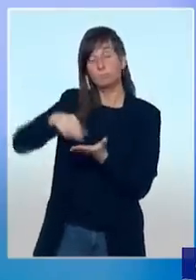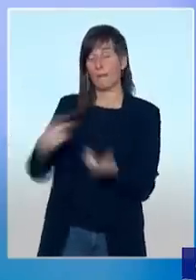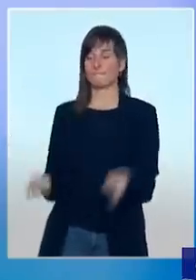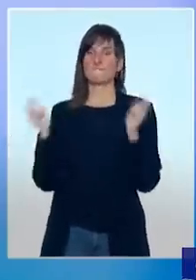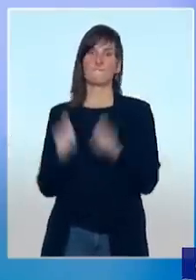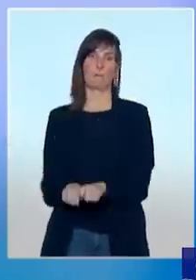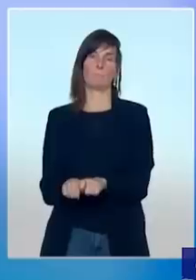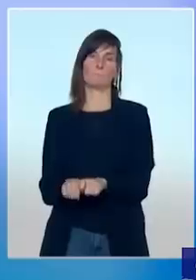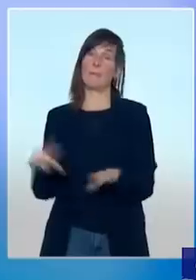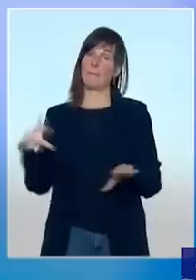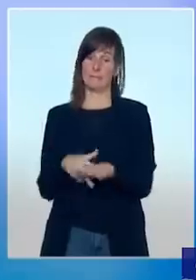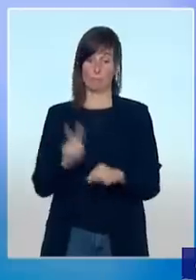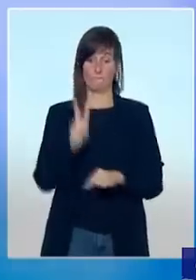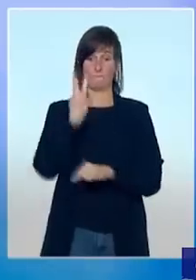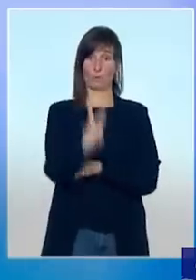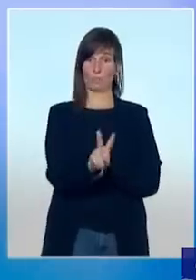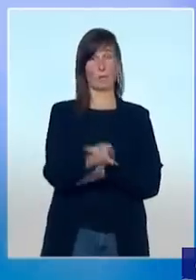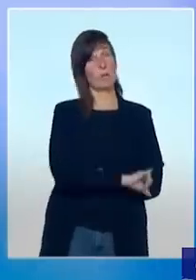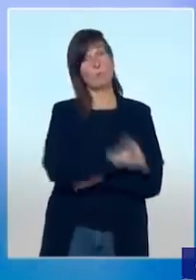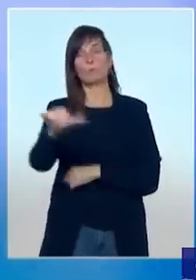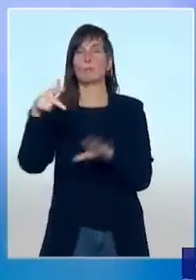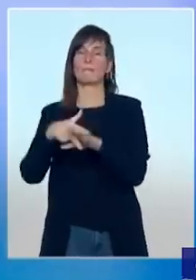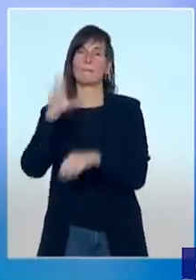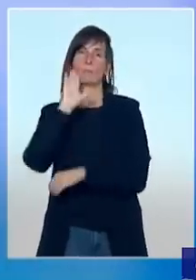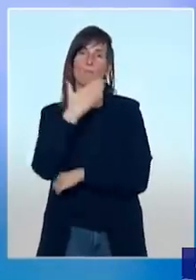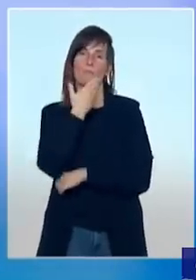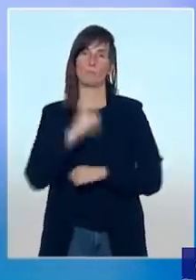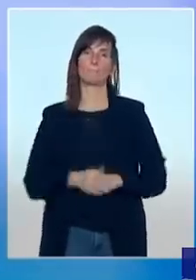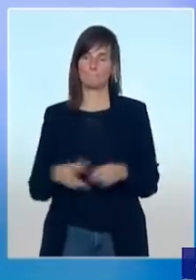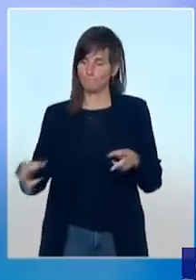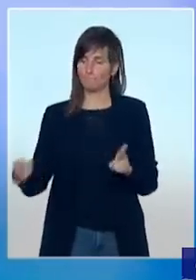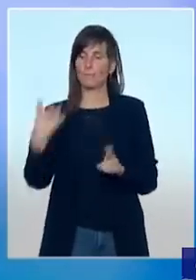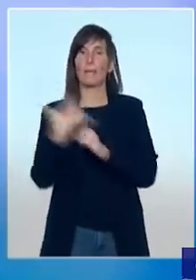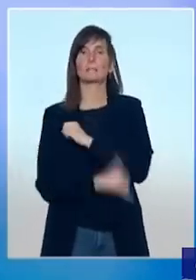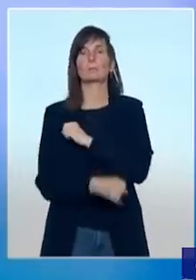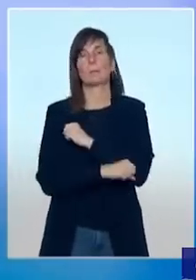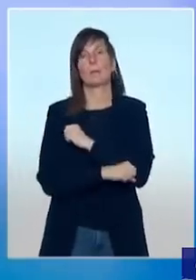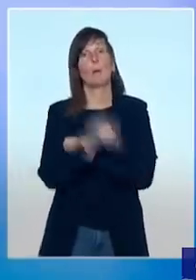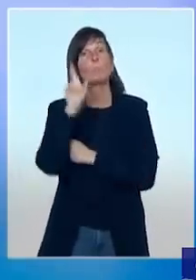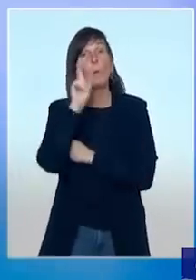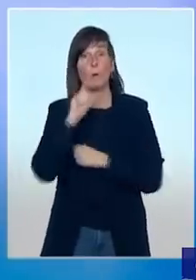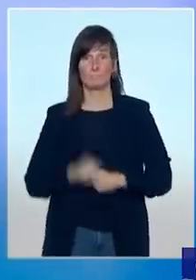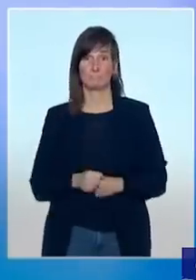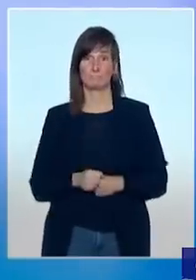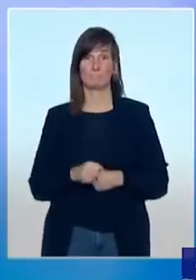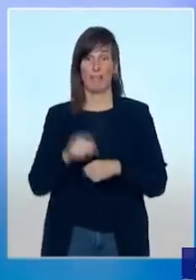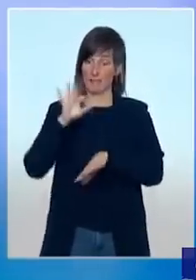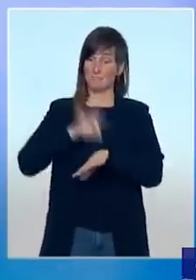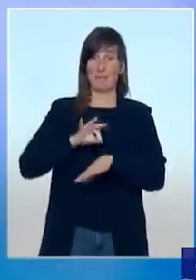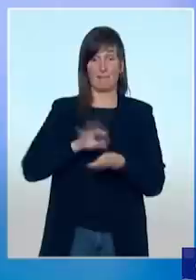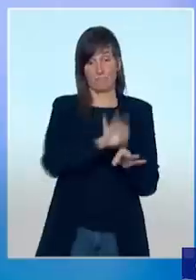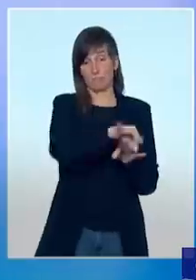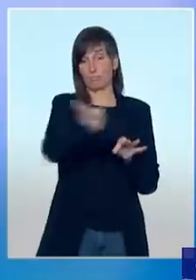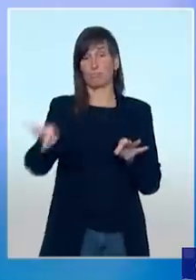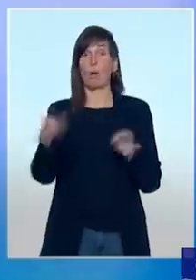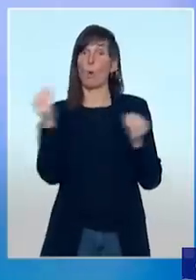et jusqu'au début janvier. Nous le faisons parce que le virus circule beaucoup chez les jeunes, même vaccinés,